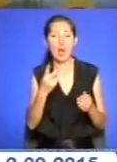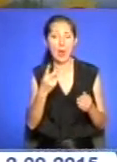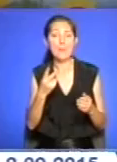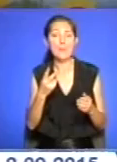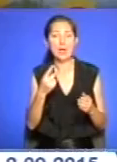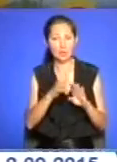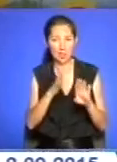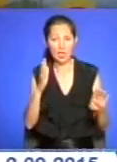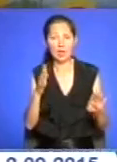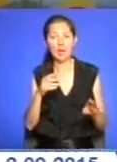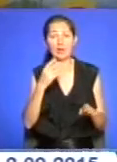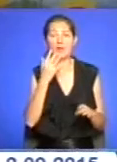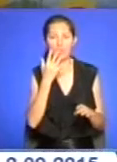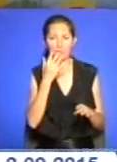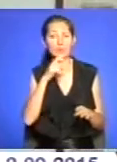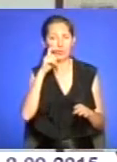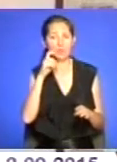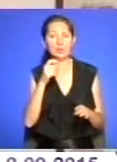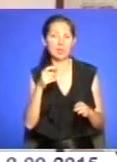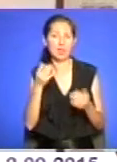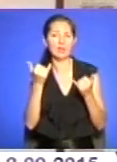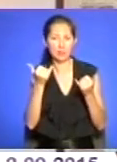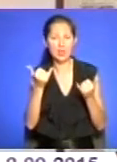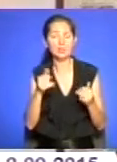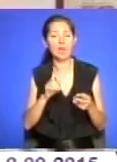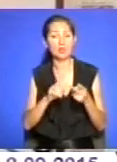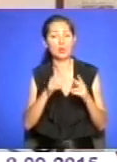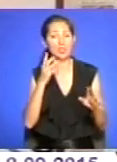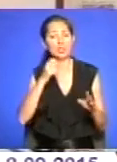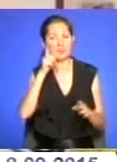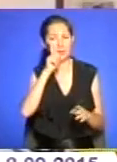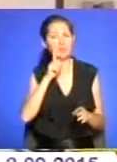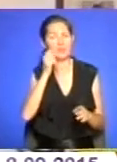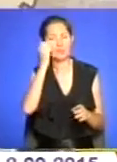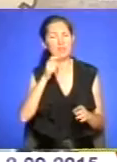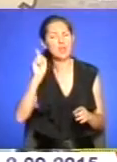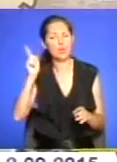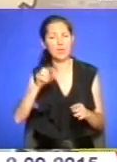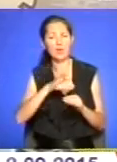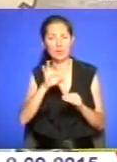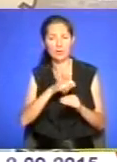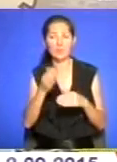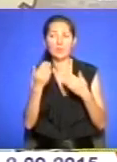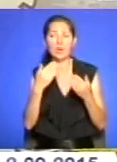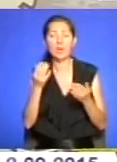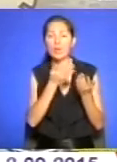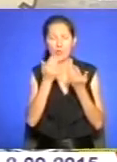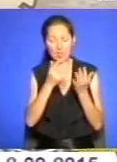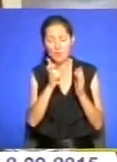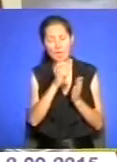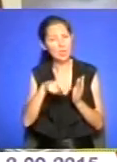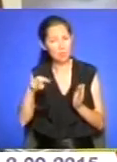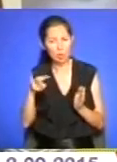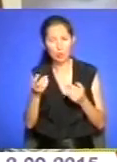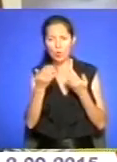другу чергу, щоб була старовинна вишивка. Опрацювавши відповідну літературу та поспілкувавшись зі старожилами, працівники бібліотеки